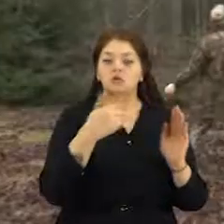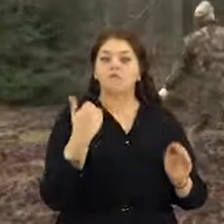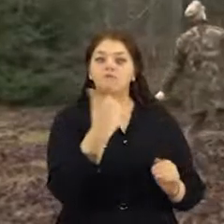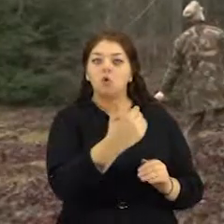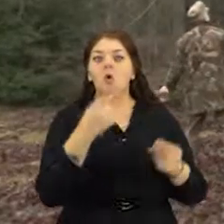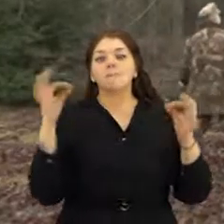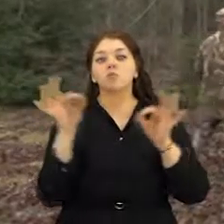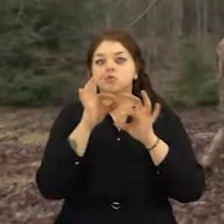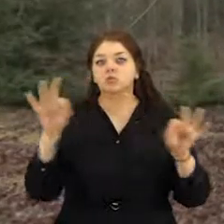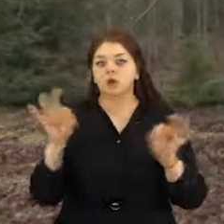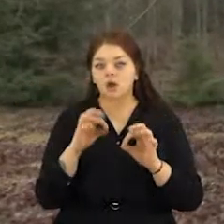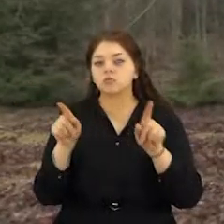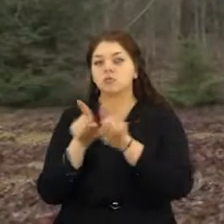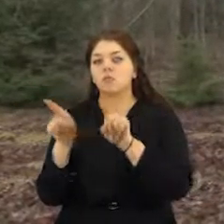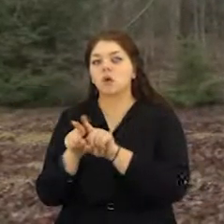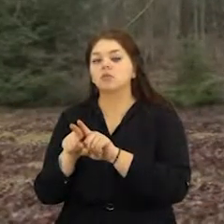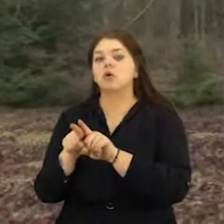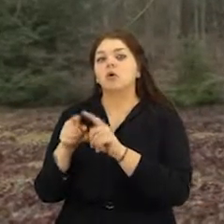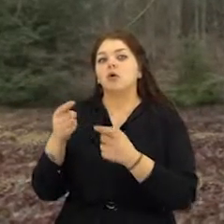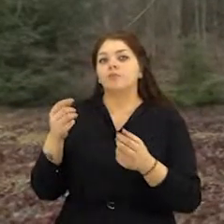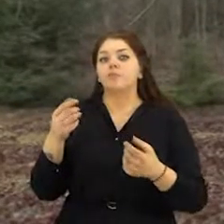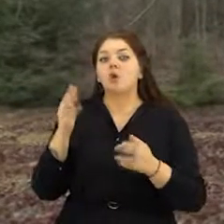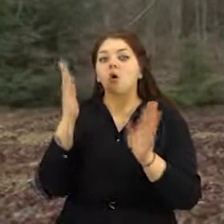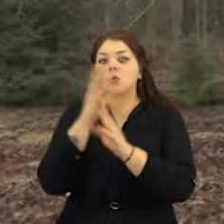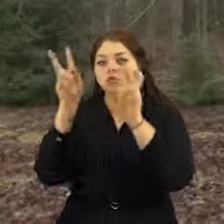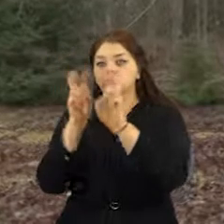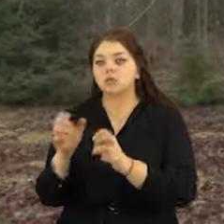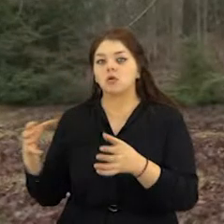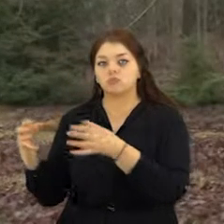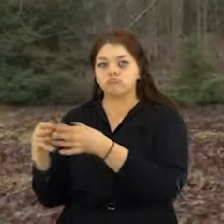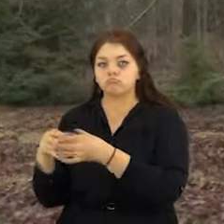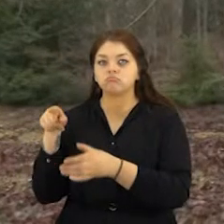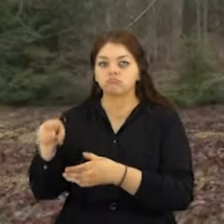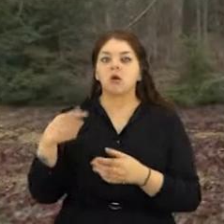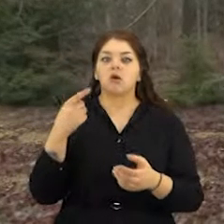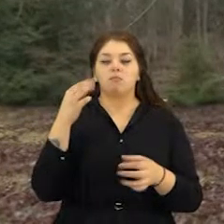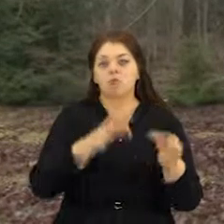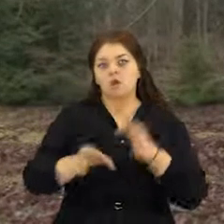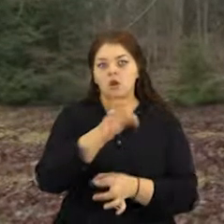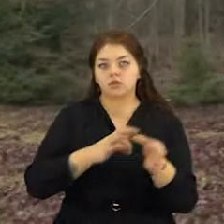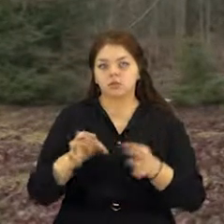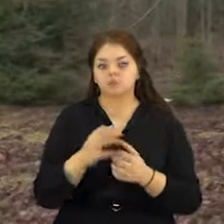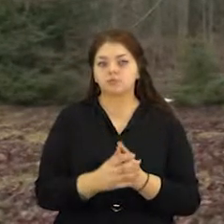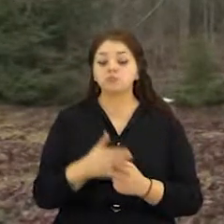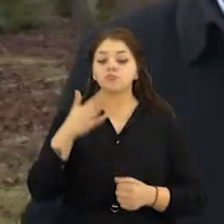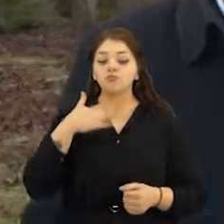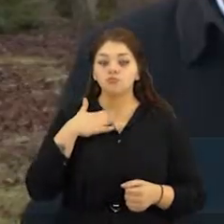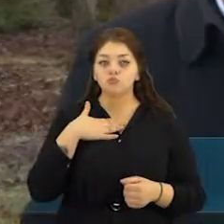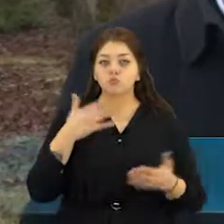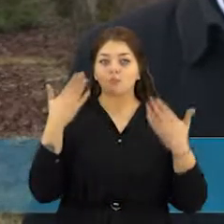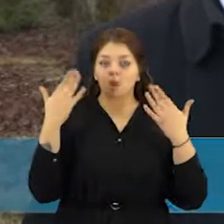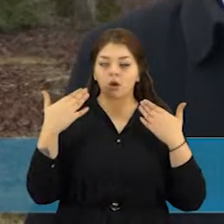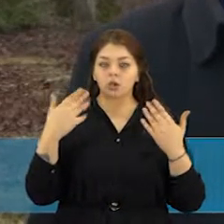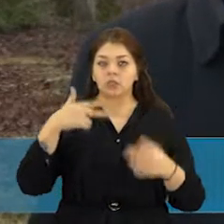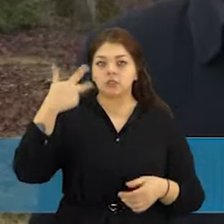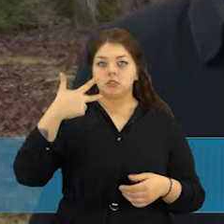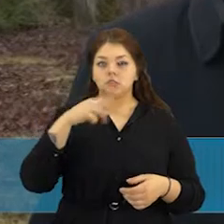ir muzikanto projektas. Beje sugalvotas būtent muzikanto, kurio pomėgis ornitologija. Nors jis